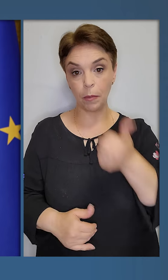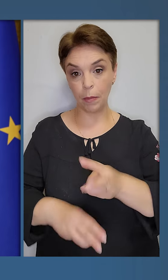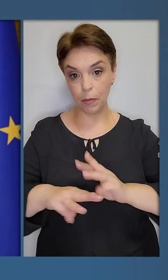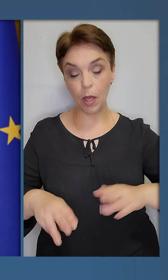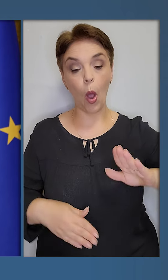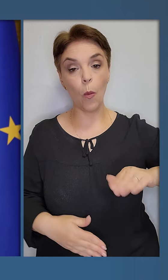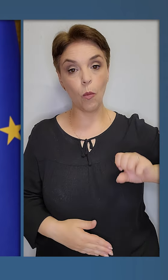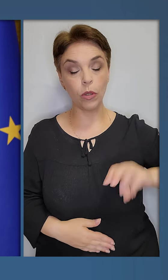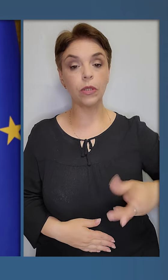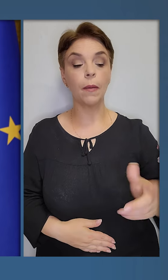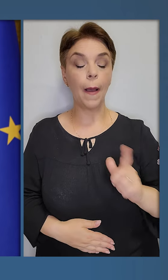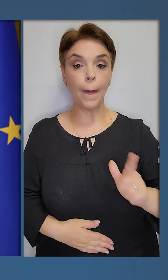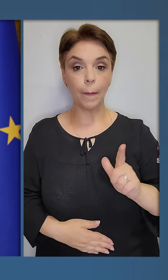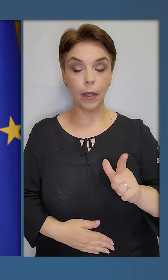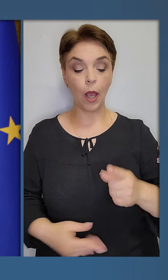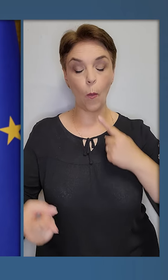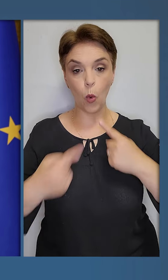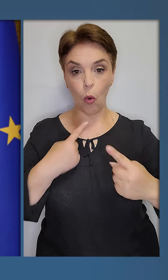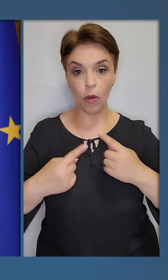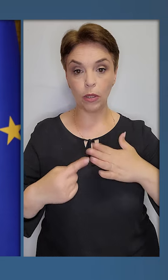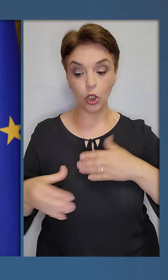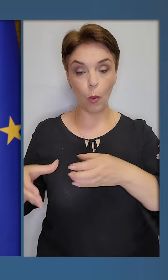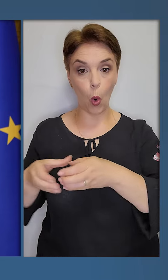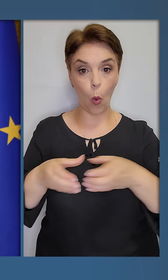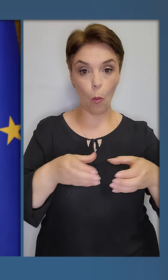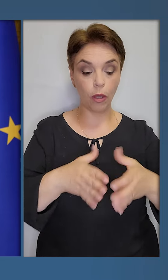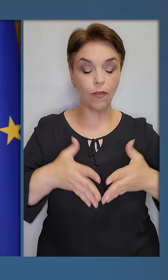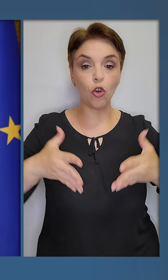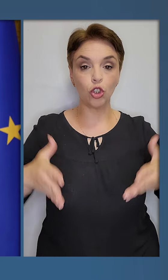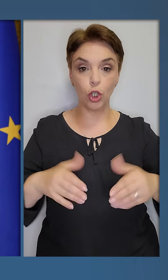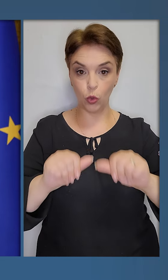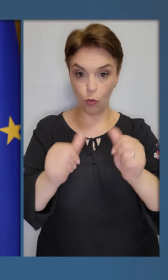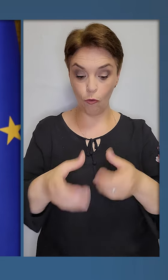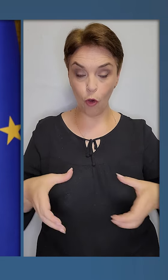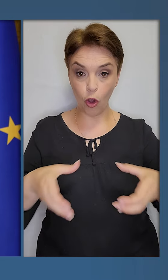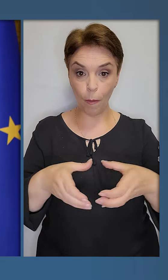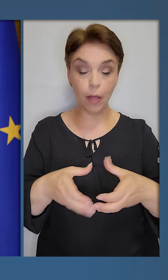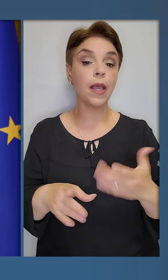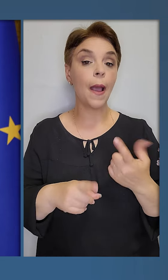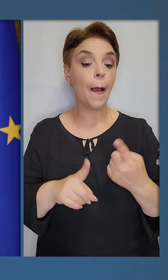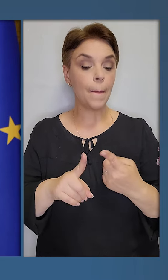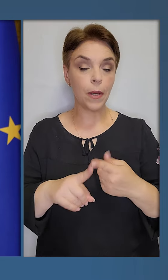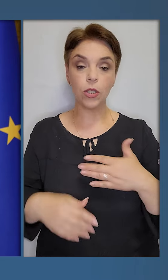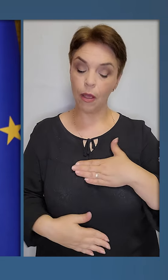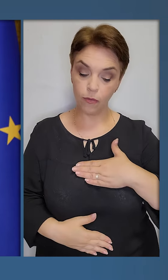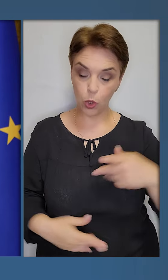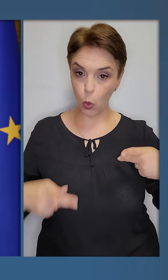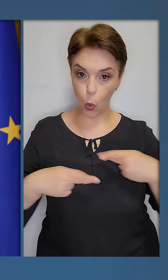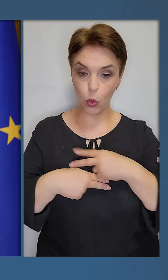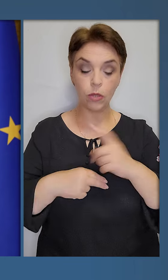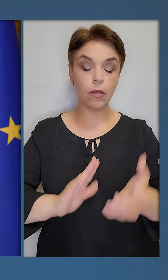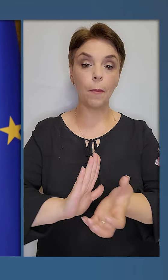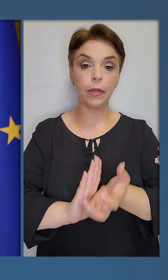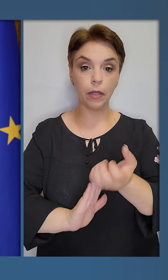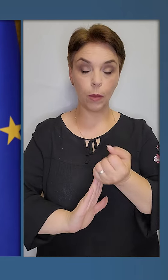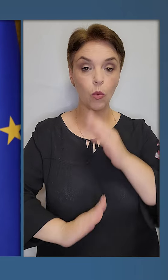-міністром, а потім ми проговорювали нашими командами в розширеному форматі. Перше, я вдячний Угорщині за